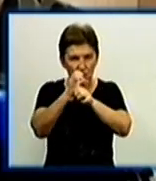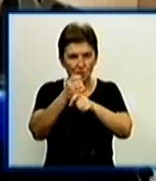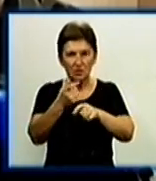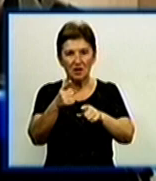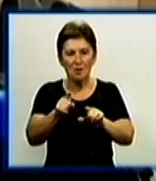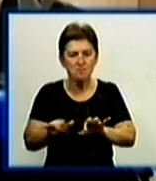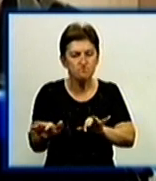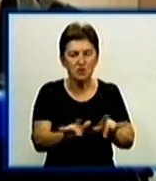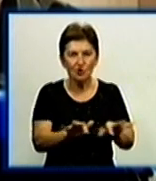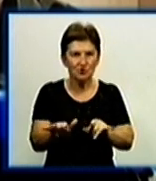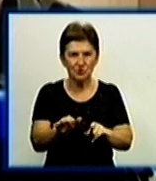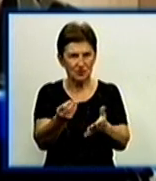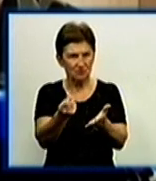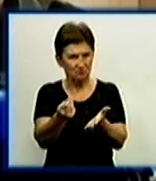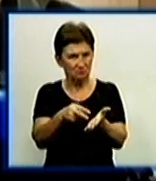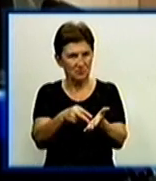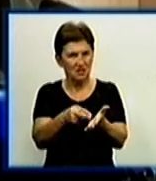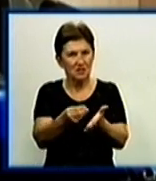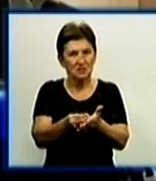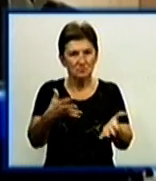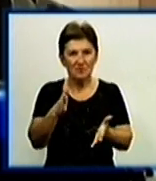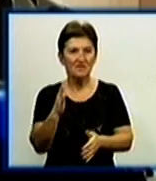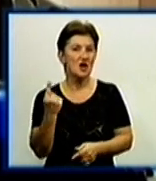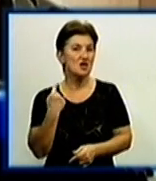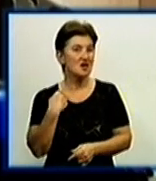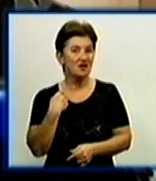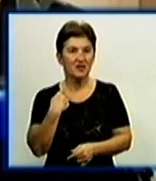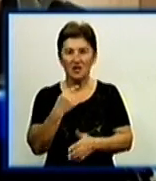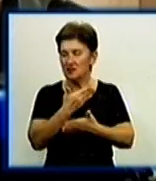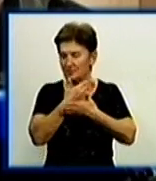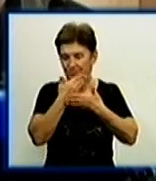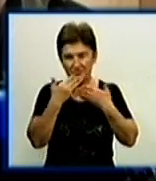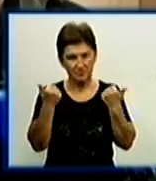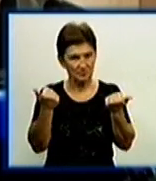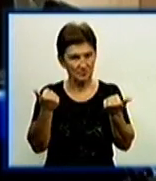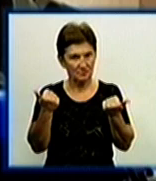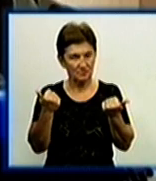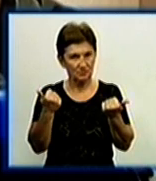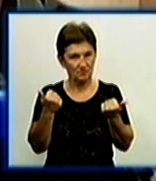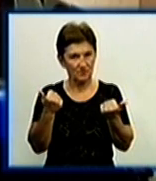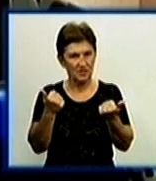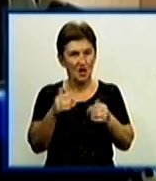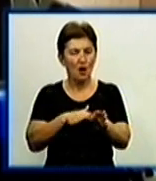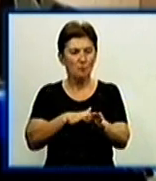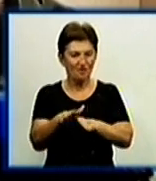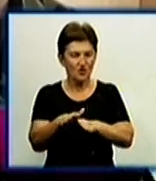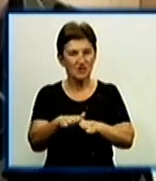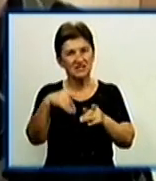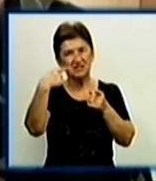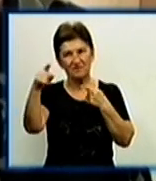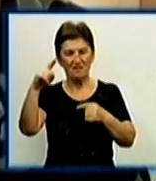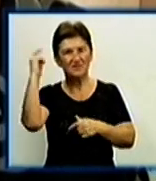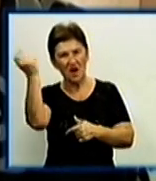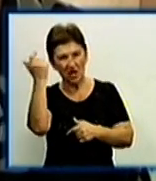каштовний, скажімо так. І в Кировограді він не проводиться. Проводиться в інших містах, в таких як